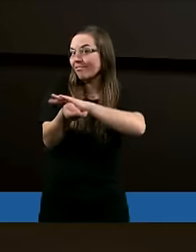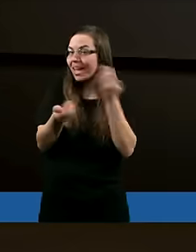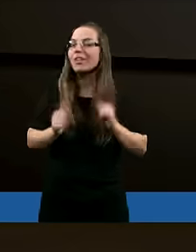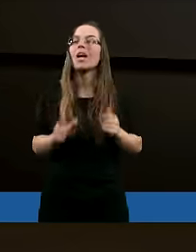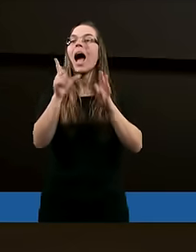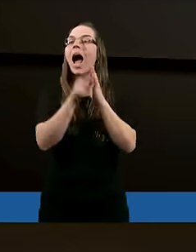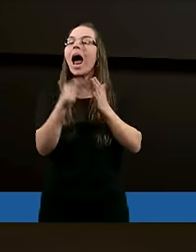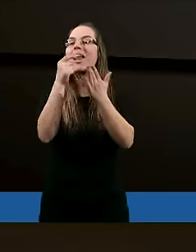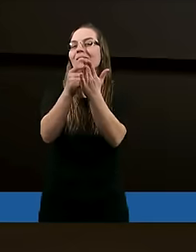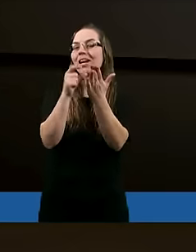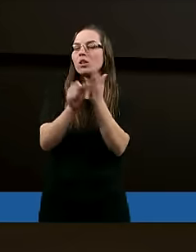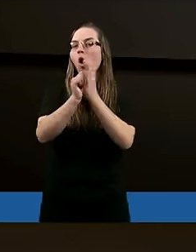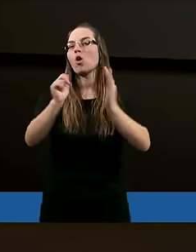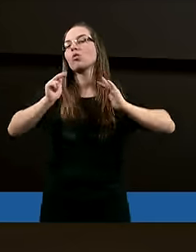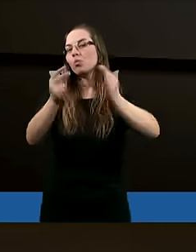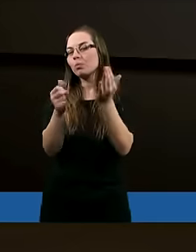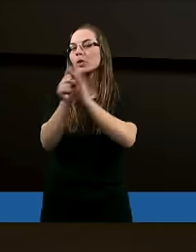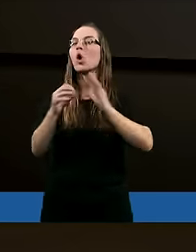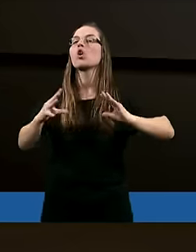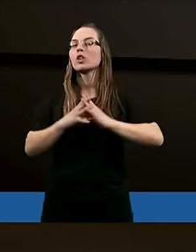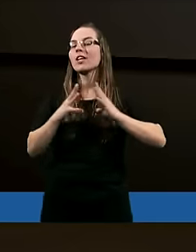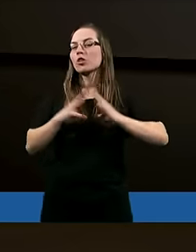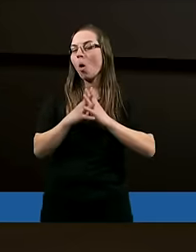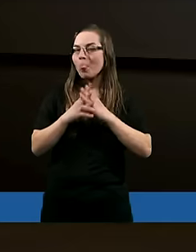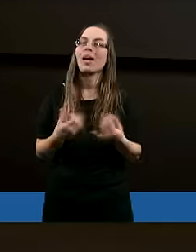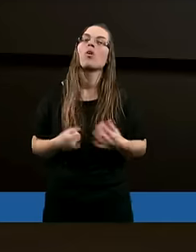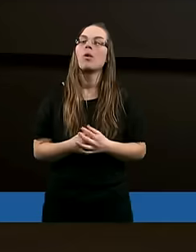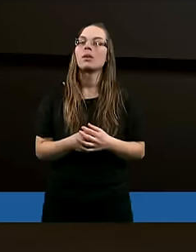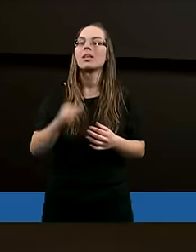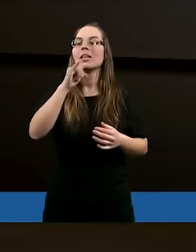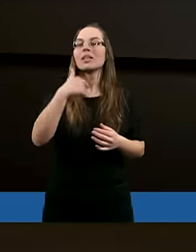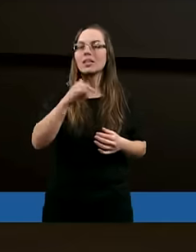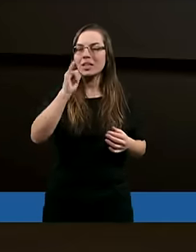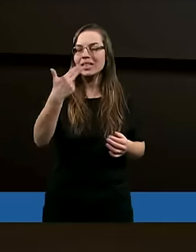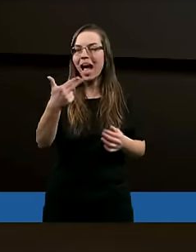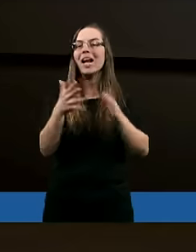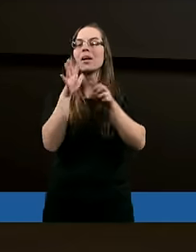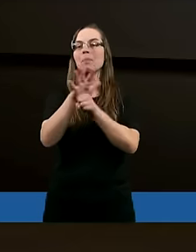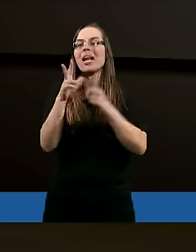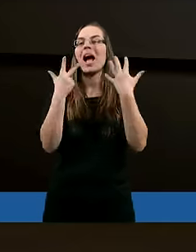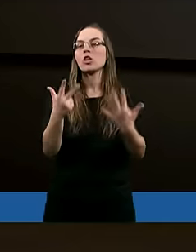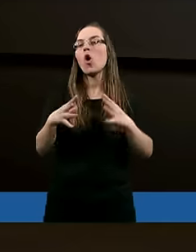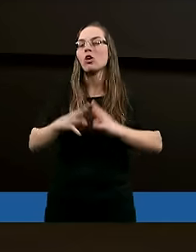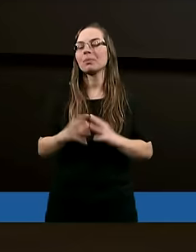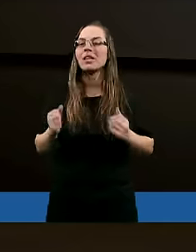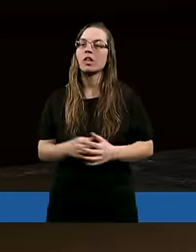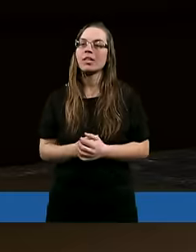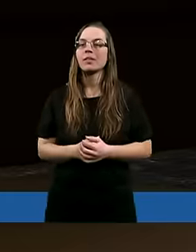ale wersety od 8 do 10. Jan 15, 8-10